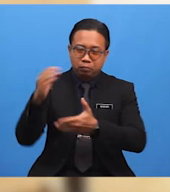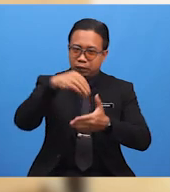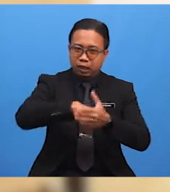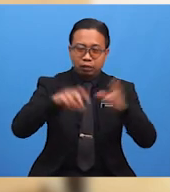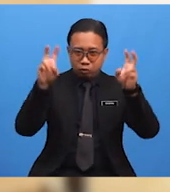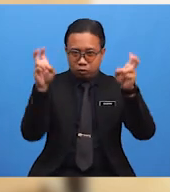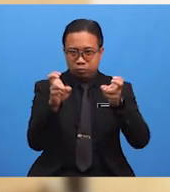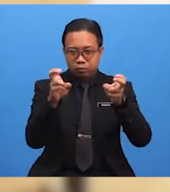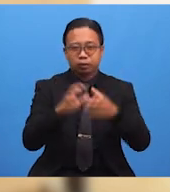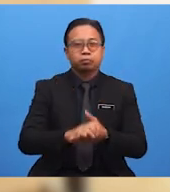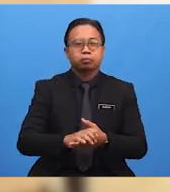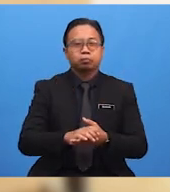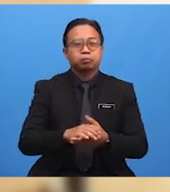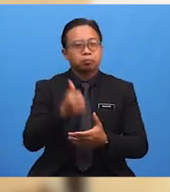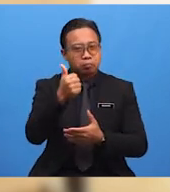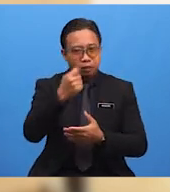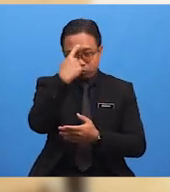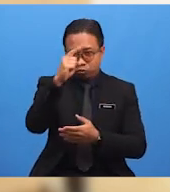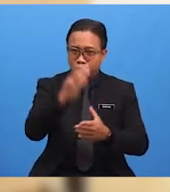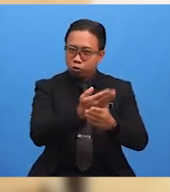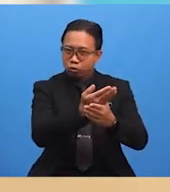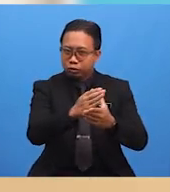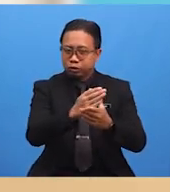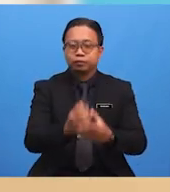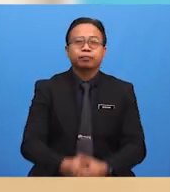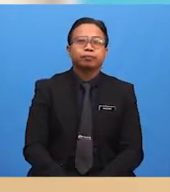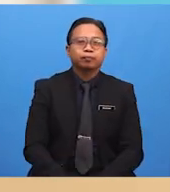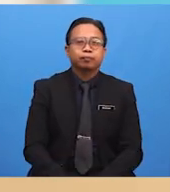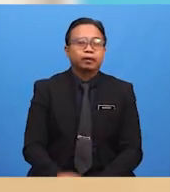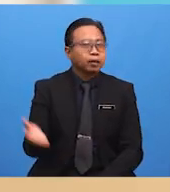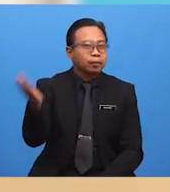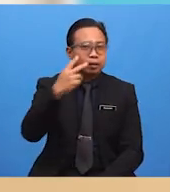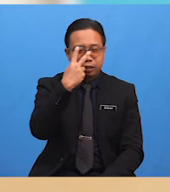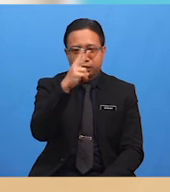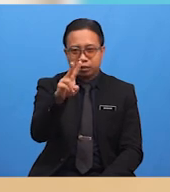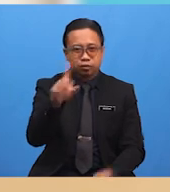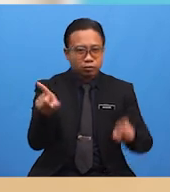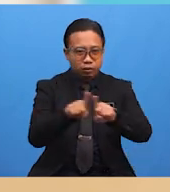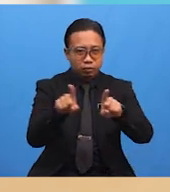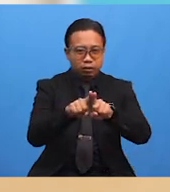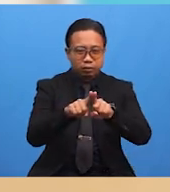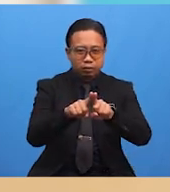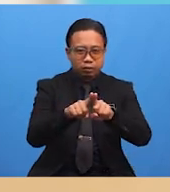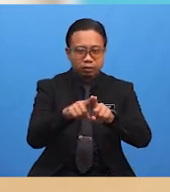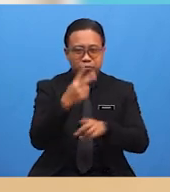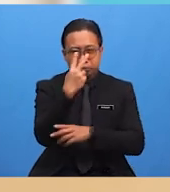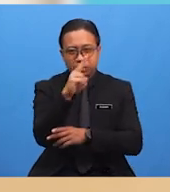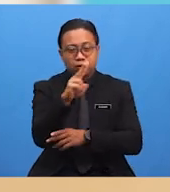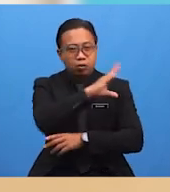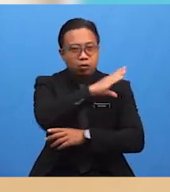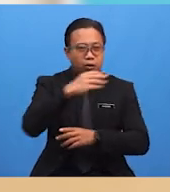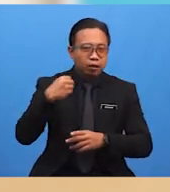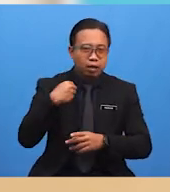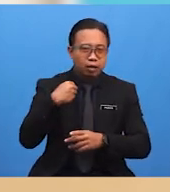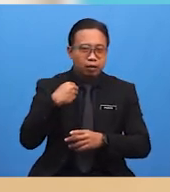topik yang menarik untuk dikongsikan Mari kita bersama-sama meneliti dan